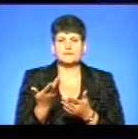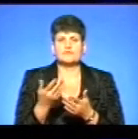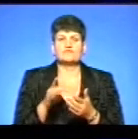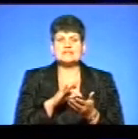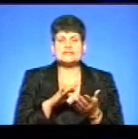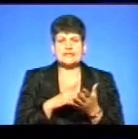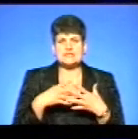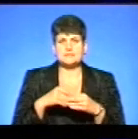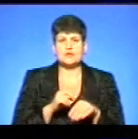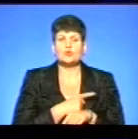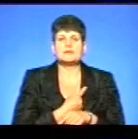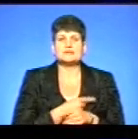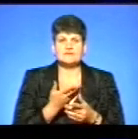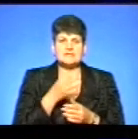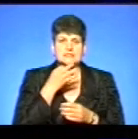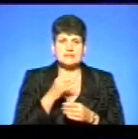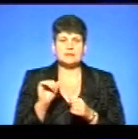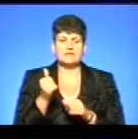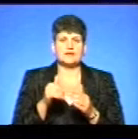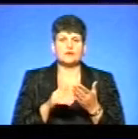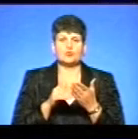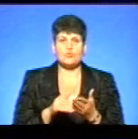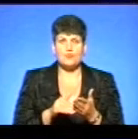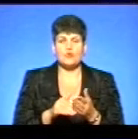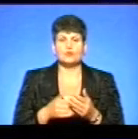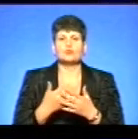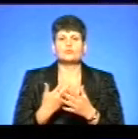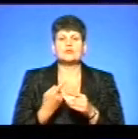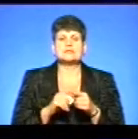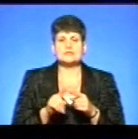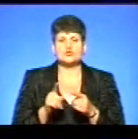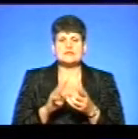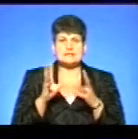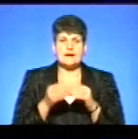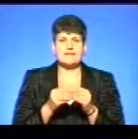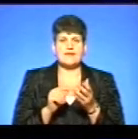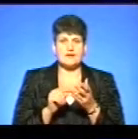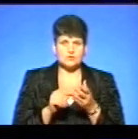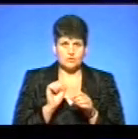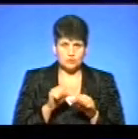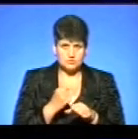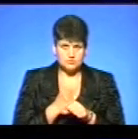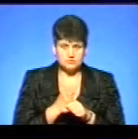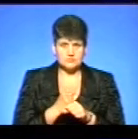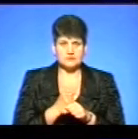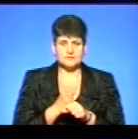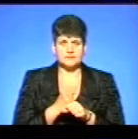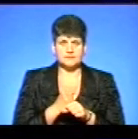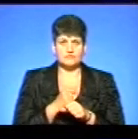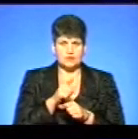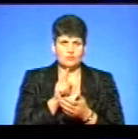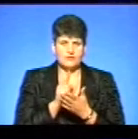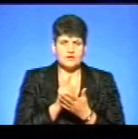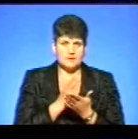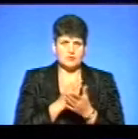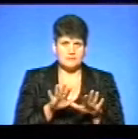сімейної медицини? Ви сказали, первинна допомога, так? Тобто, це що, загальний аналіз крові повинен бути? Тобто, вони мають мати там,